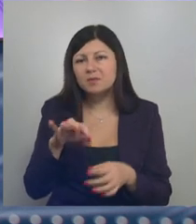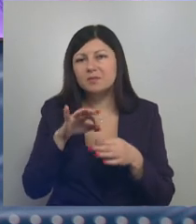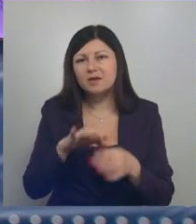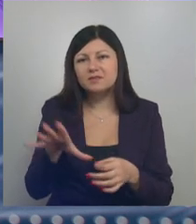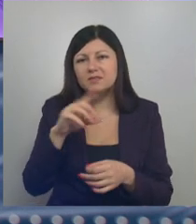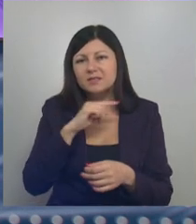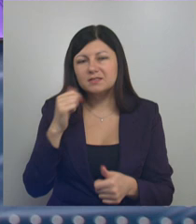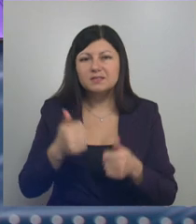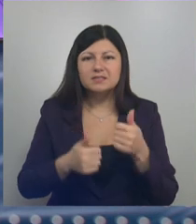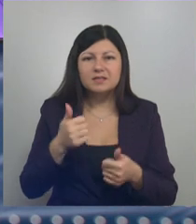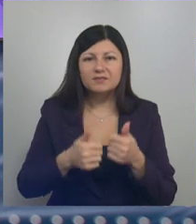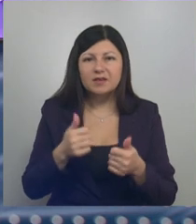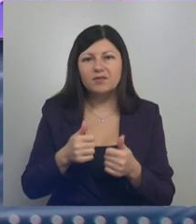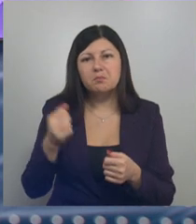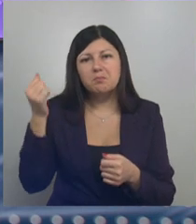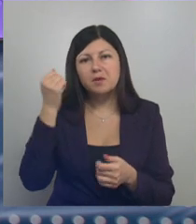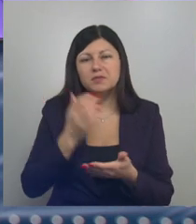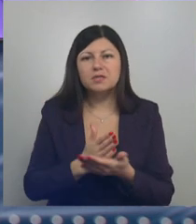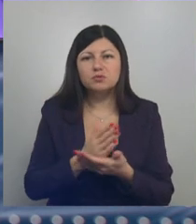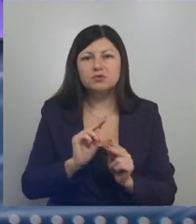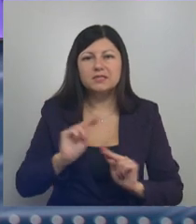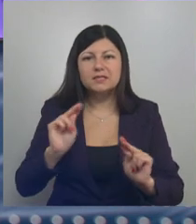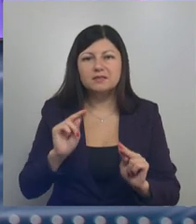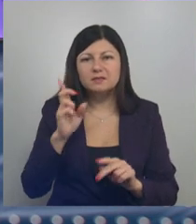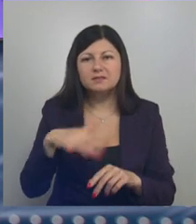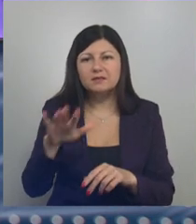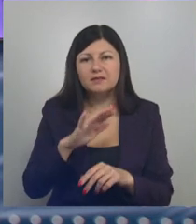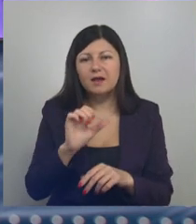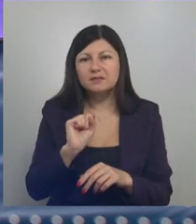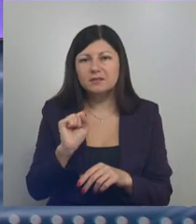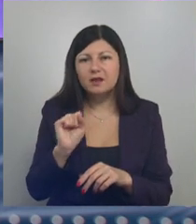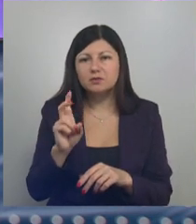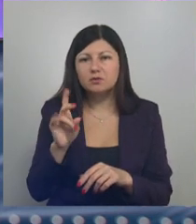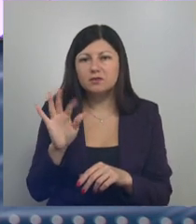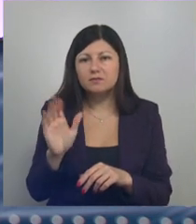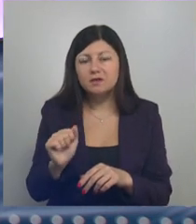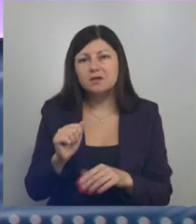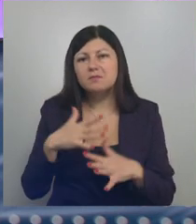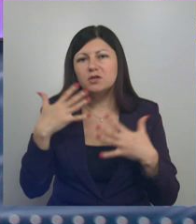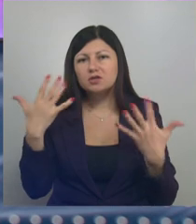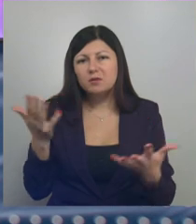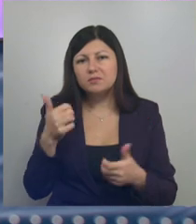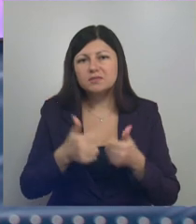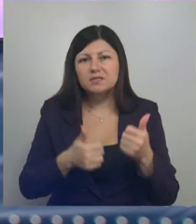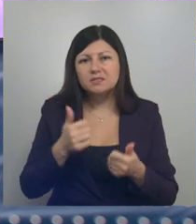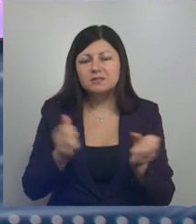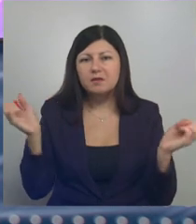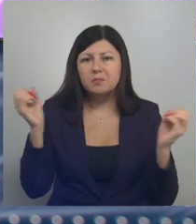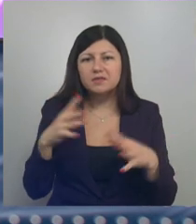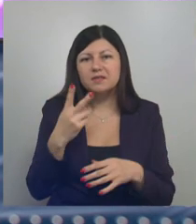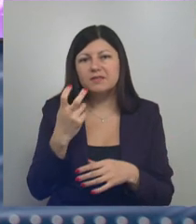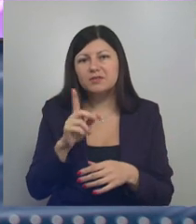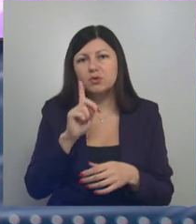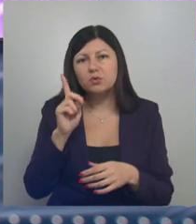всероссийские соревнования памяти заслуженного тренера страны Александра Аксенова. Масштабные состязания объединили 200 юношей из